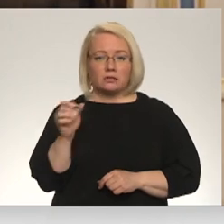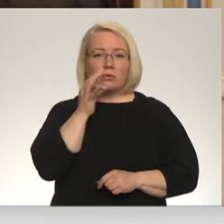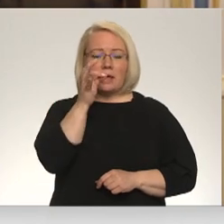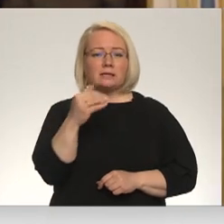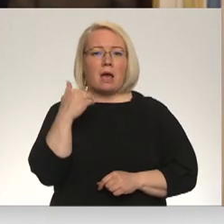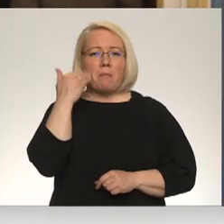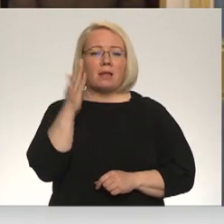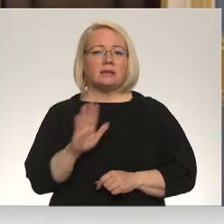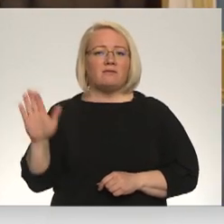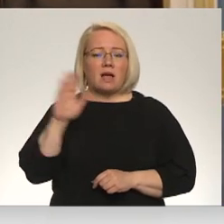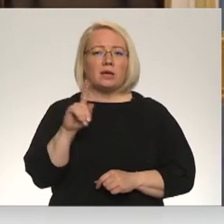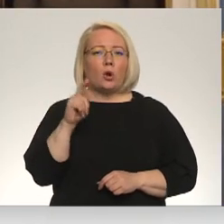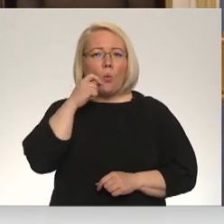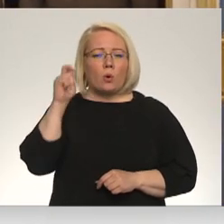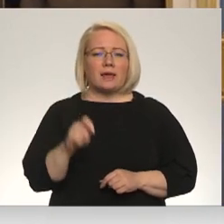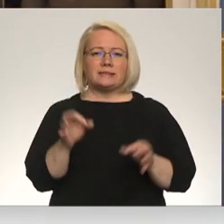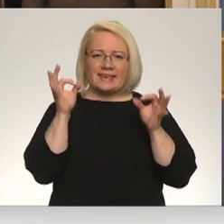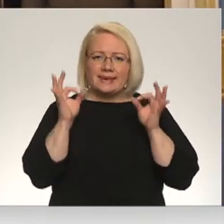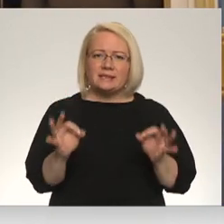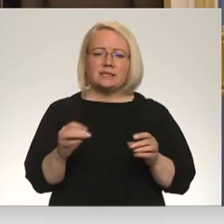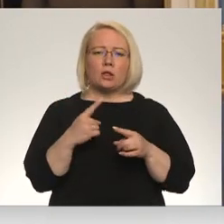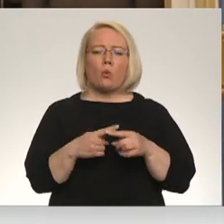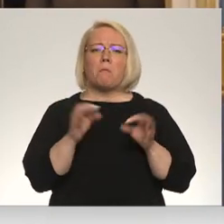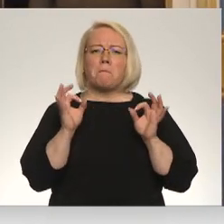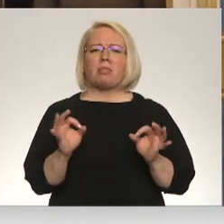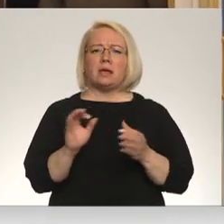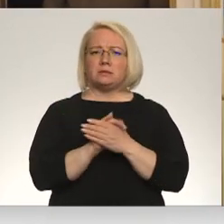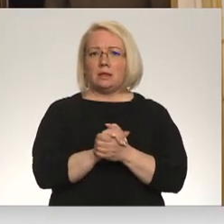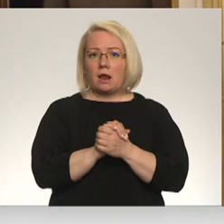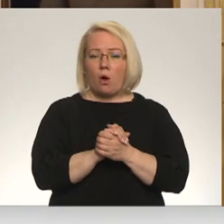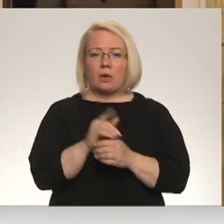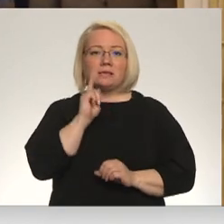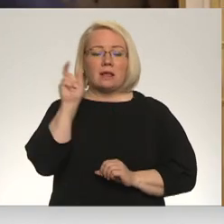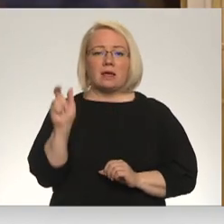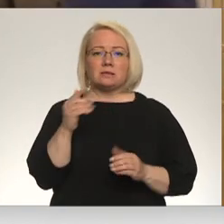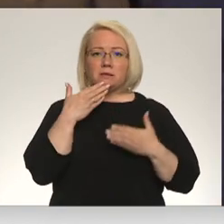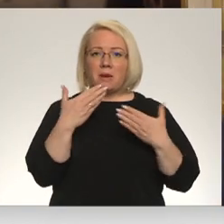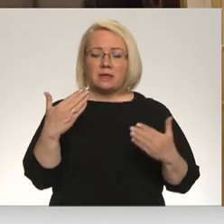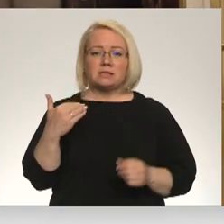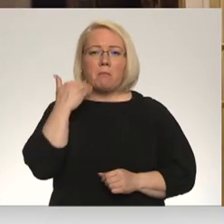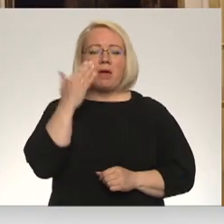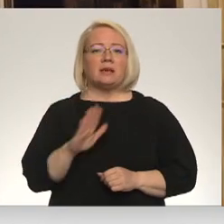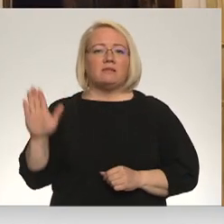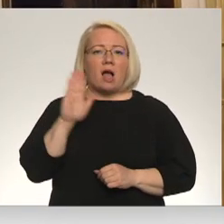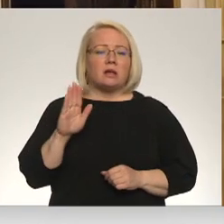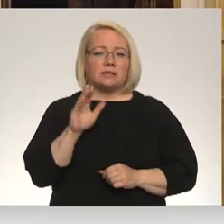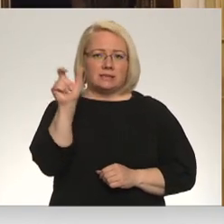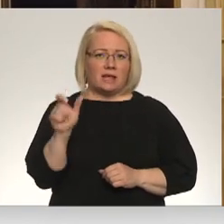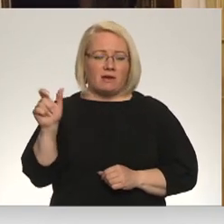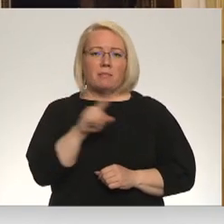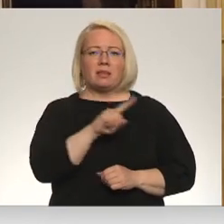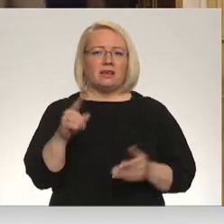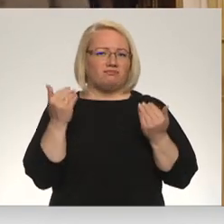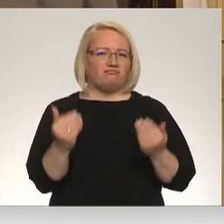valstis ir Ukrainas īstenie un patiesie draugi. Zelenski pateicās Baltijas valsts cilvēkiem par ličneju